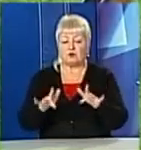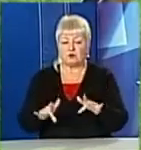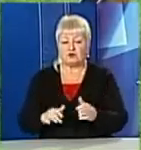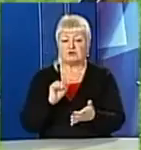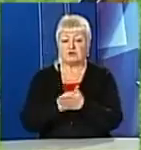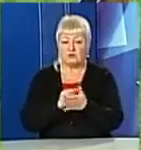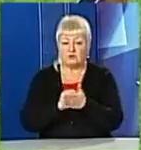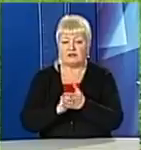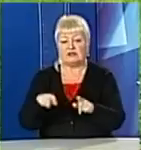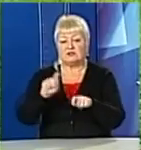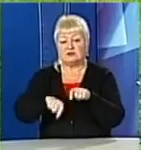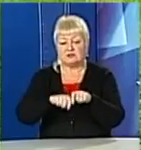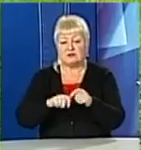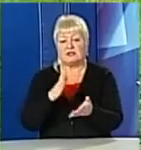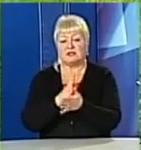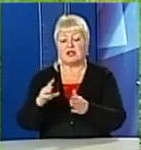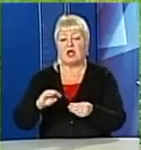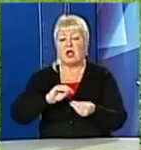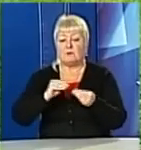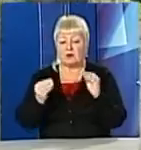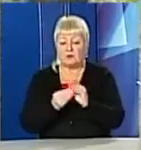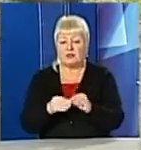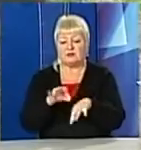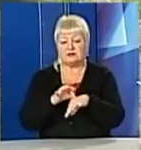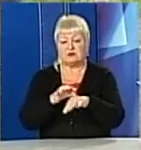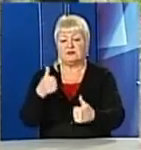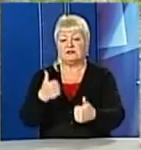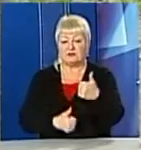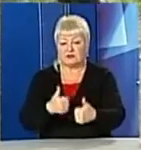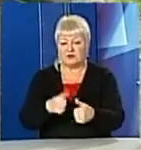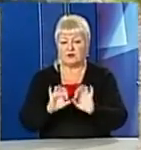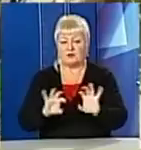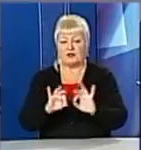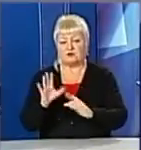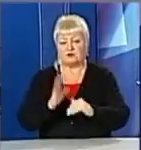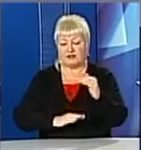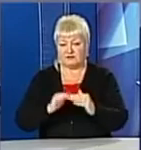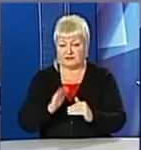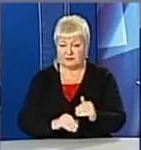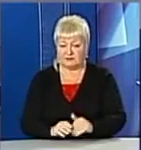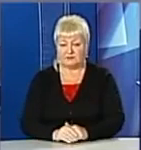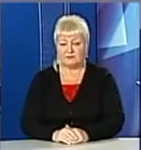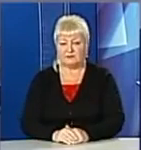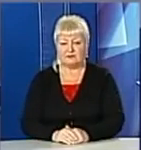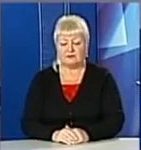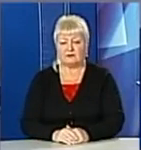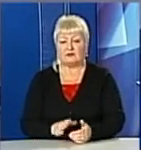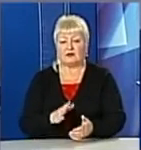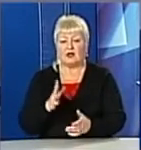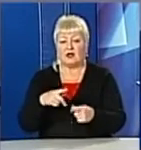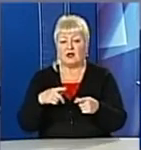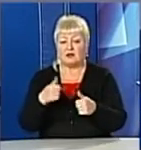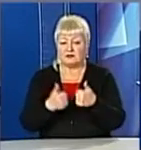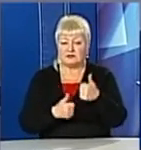виникли проблеми із проведенням тендеру, пояснюють фахівці. На стадії тендеру, коли були